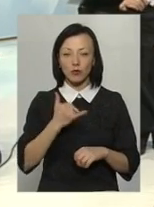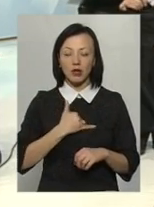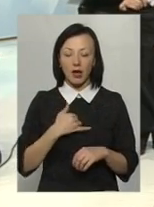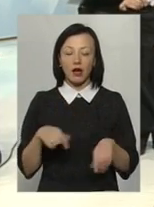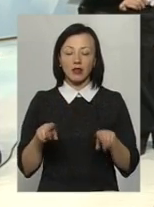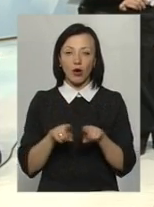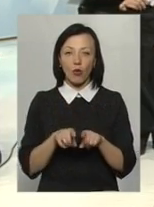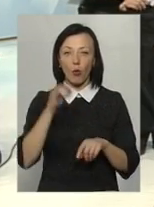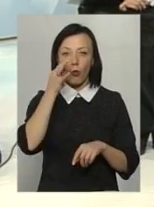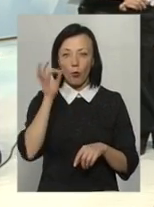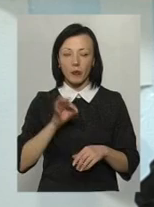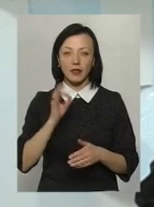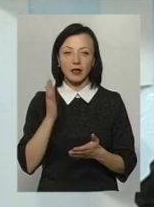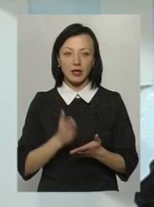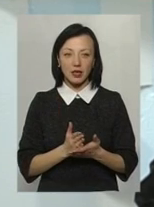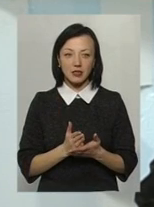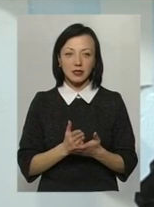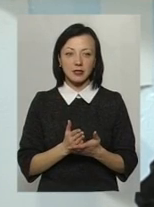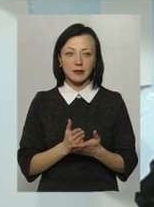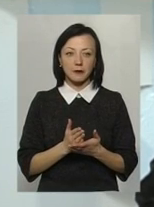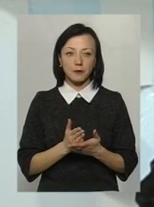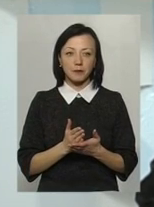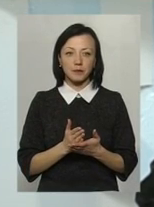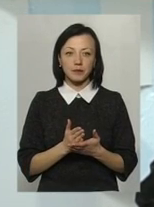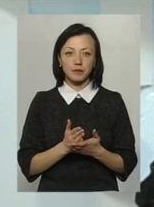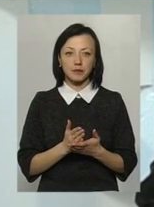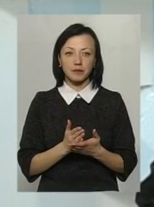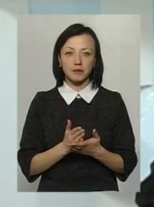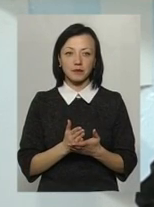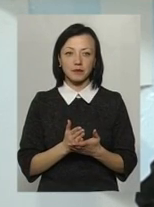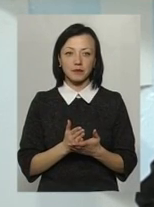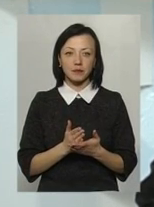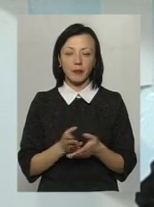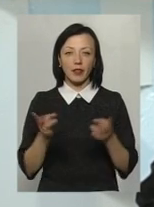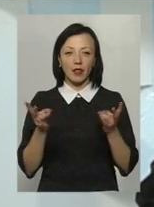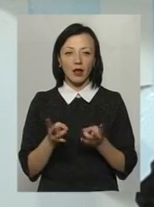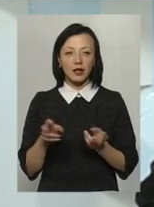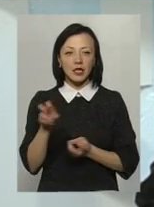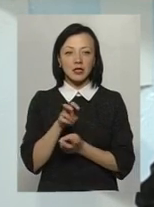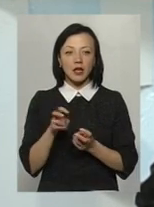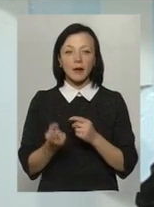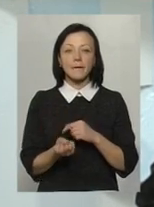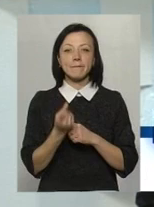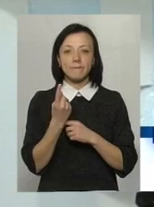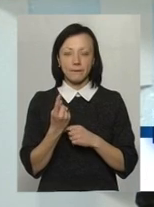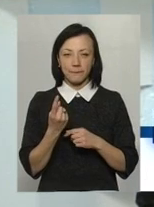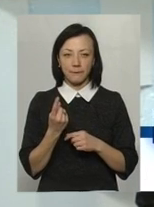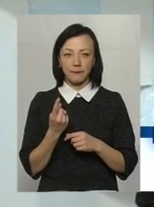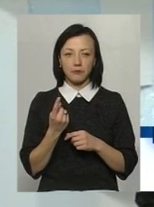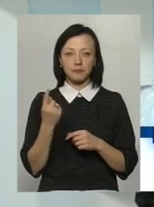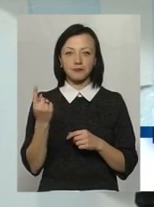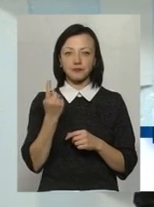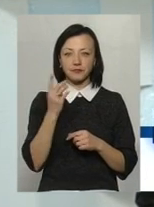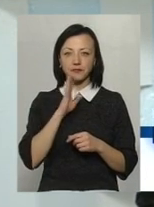є, і тут треба искати істоки. Тому що одна